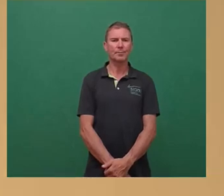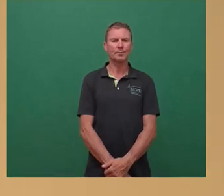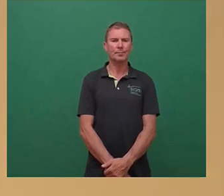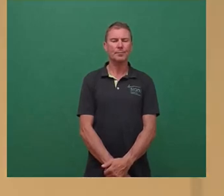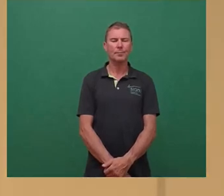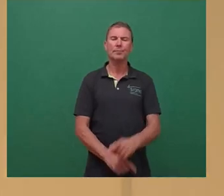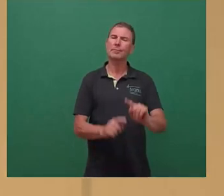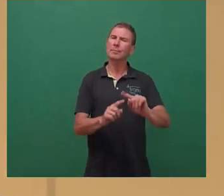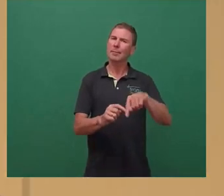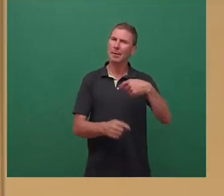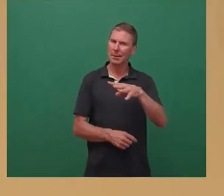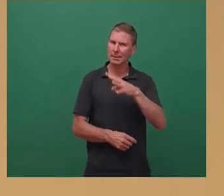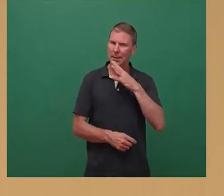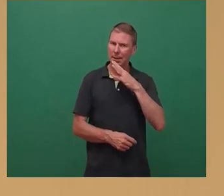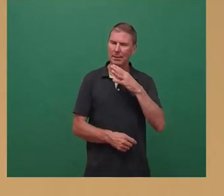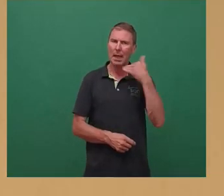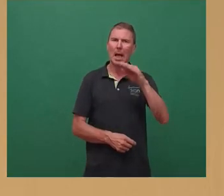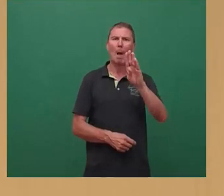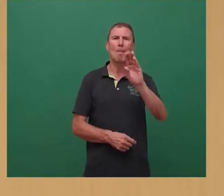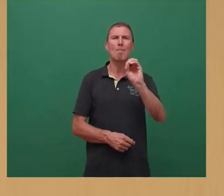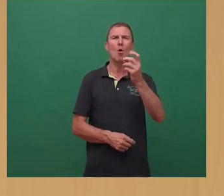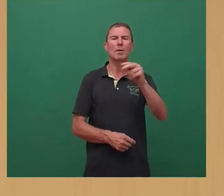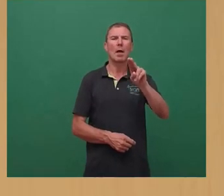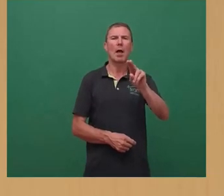Als nächster Redner Herr Blödner für die FDP-Fraktion.